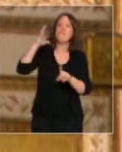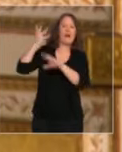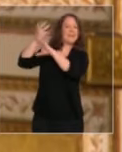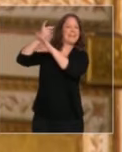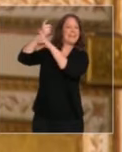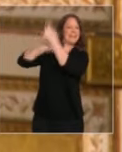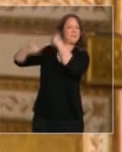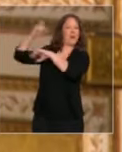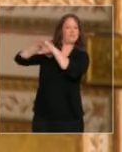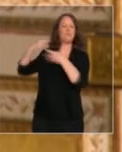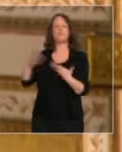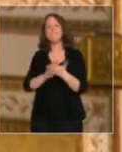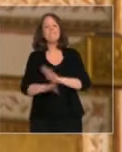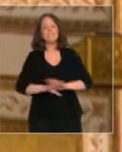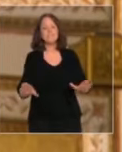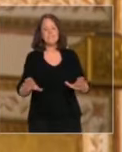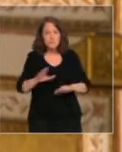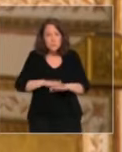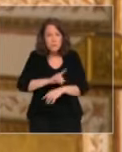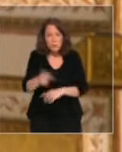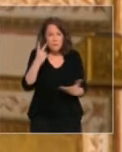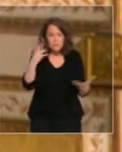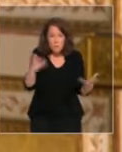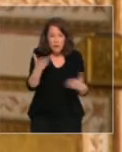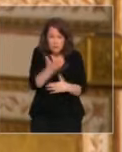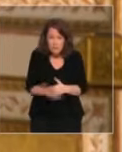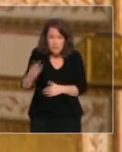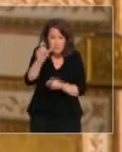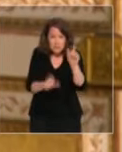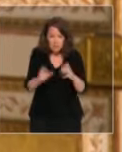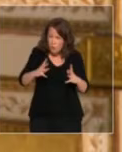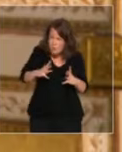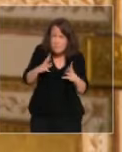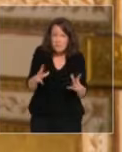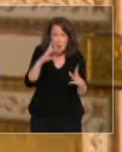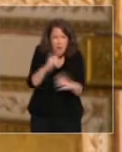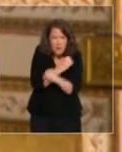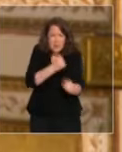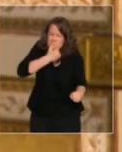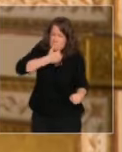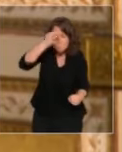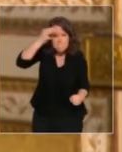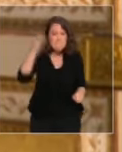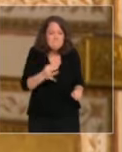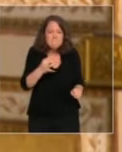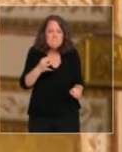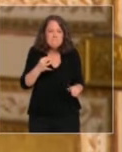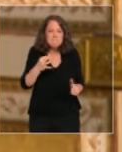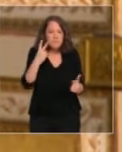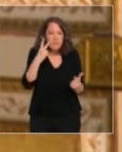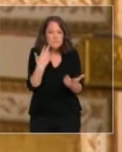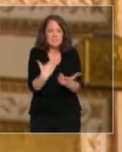dévouement, d'engagement face à l'inattendu de cette menace. Nous voilà tous